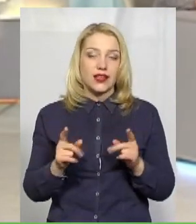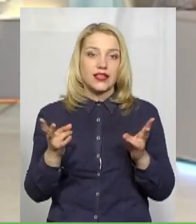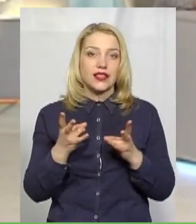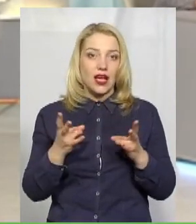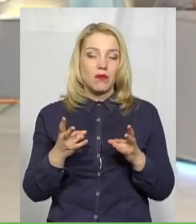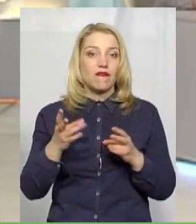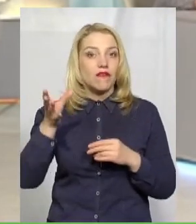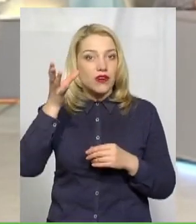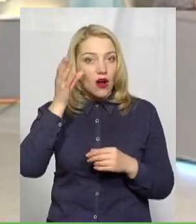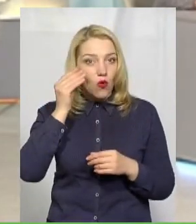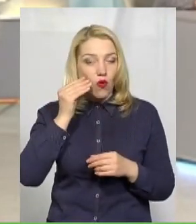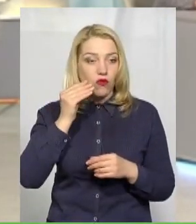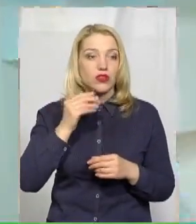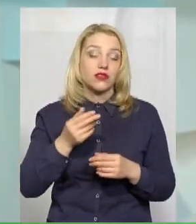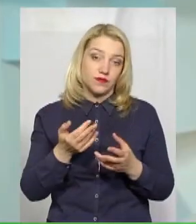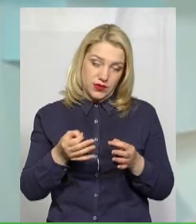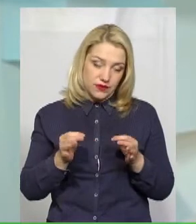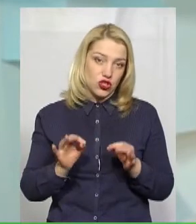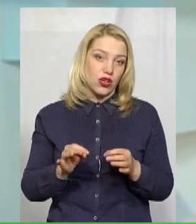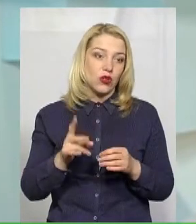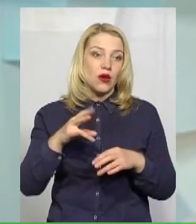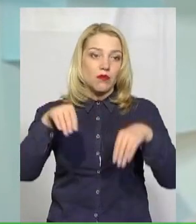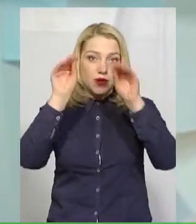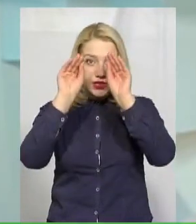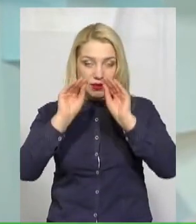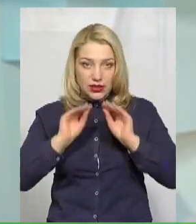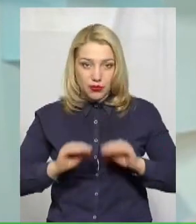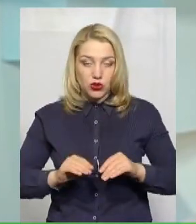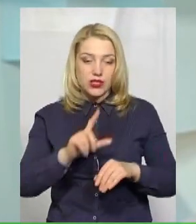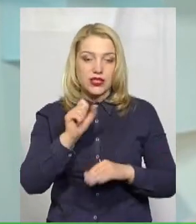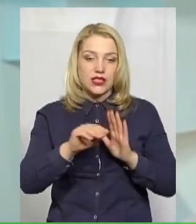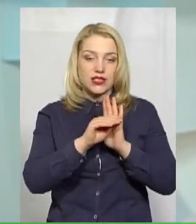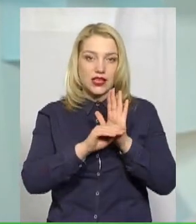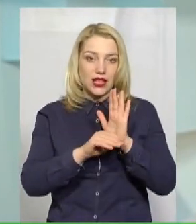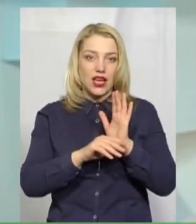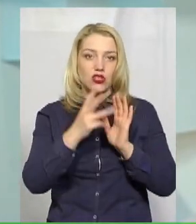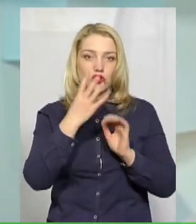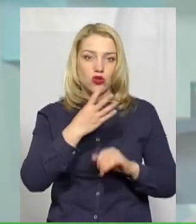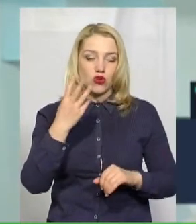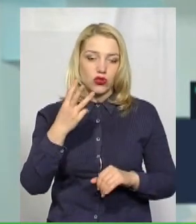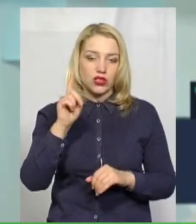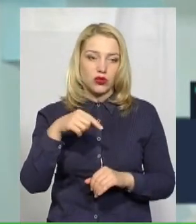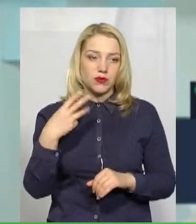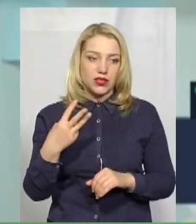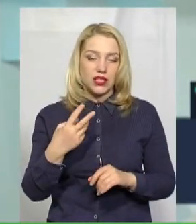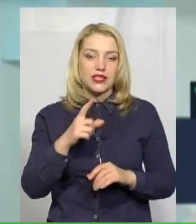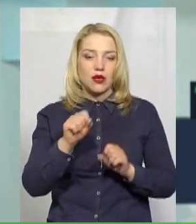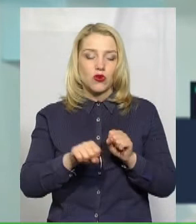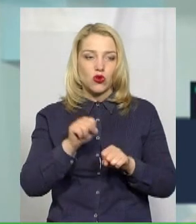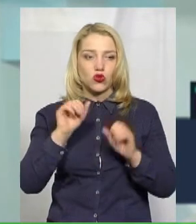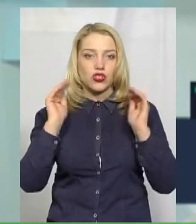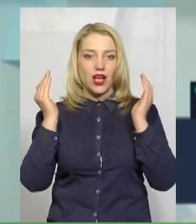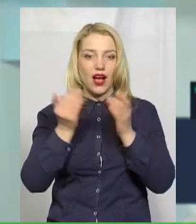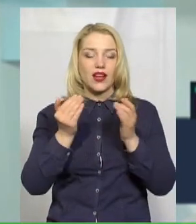враховувати при складанні протоколів за статтею 44.3 за порушення норм карантину, патрульні